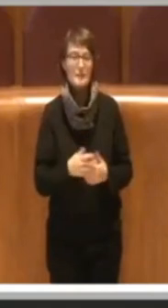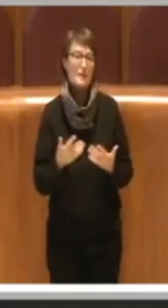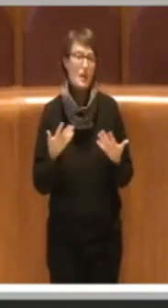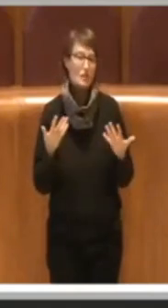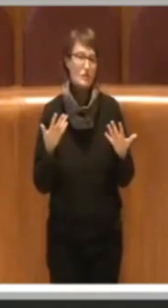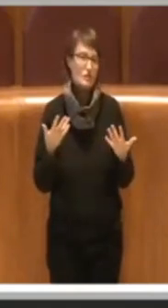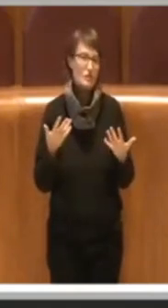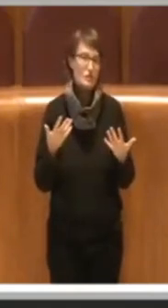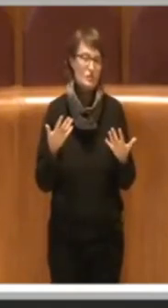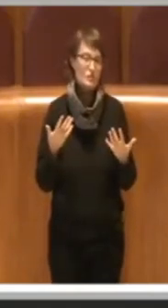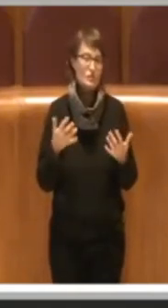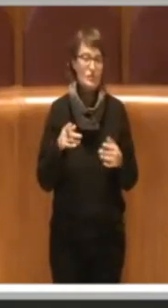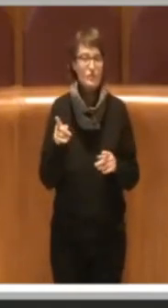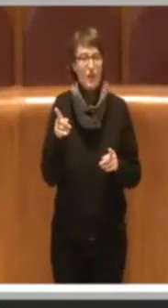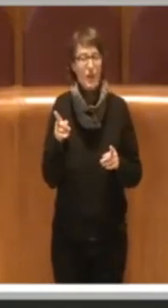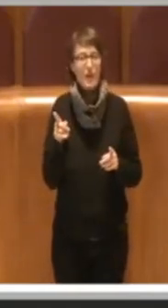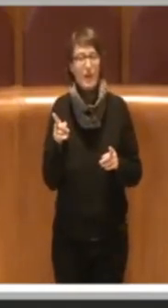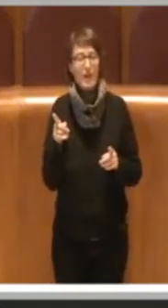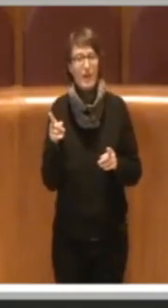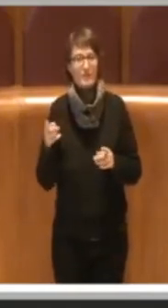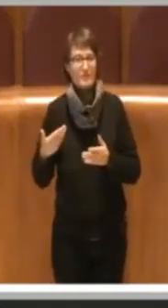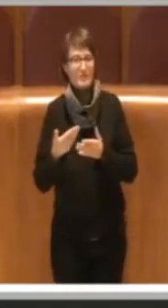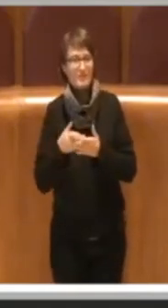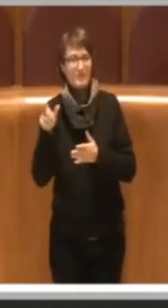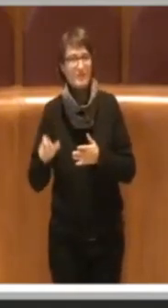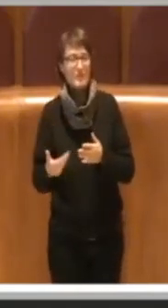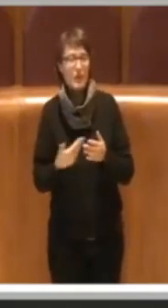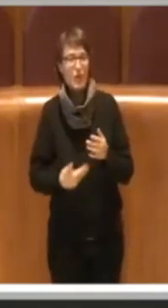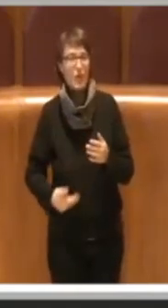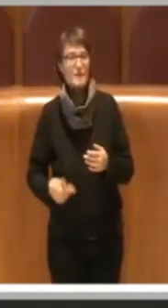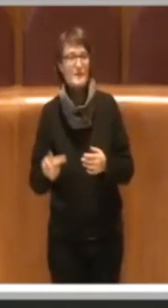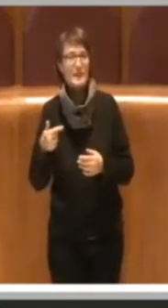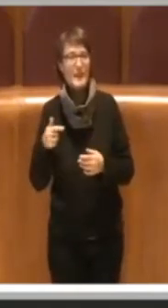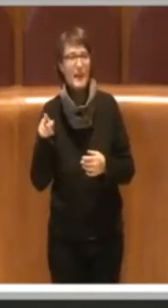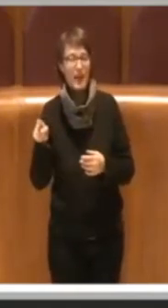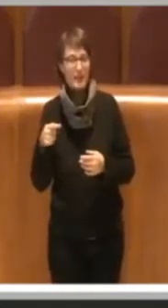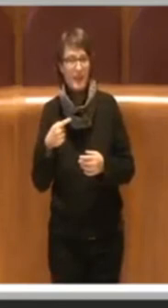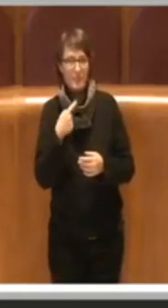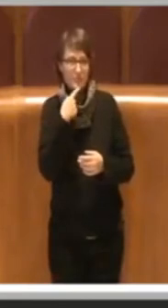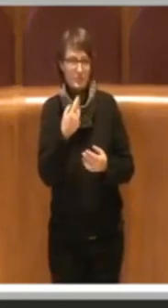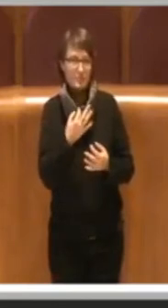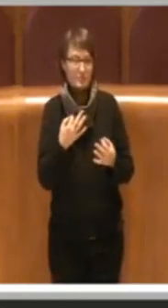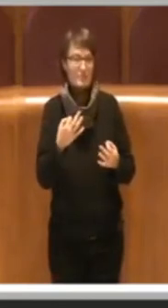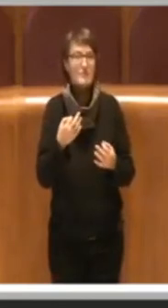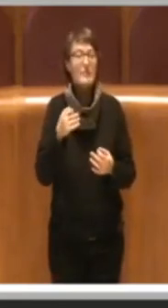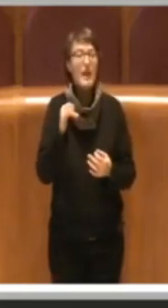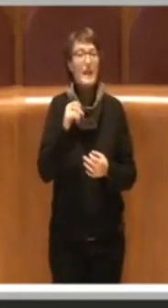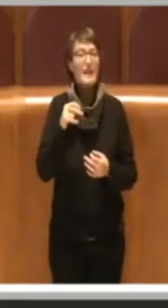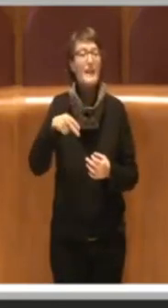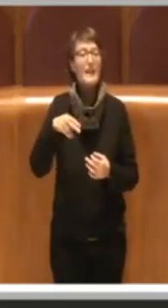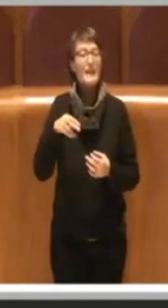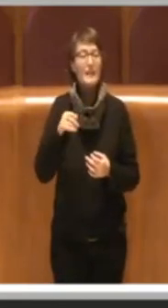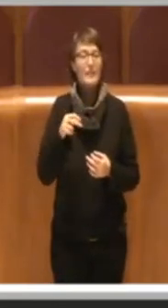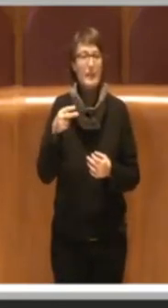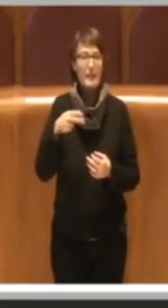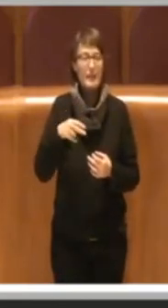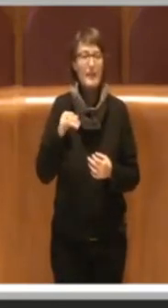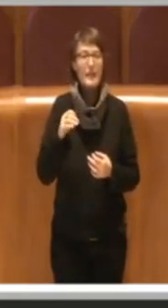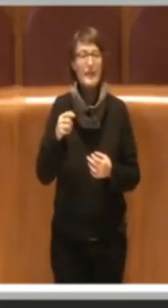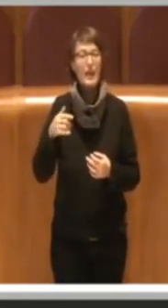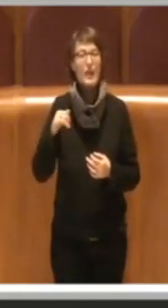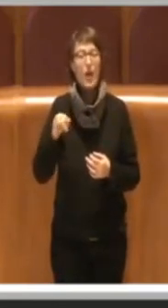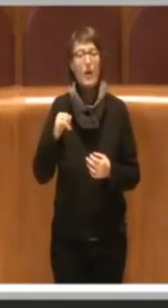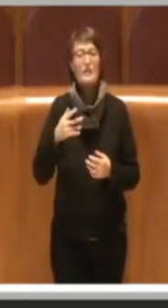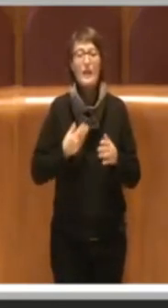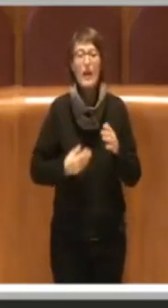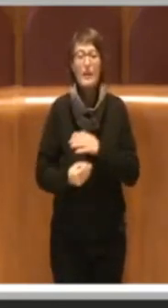Accordato dalla proponente la consigliera Tempesta, Nilde Jotti nasceva 100 anni fa,